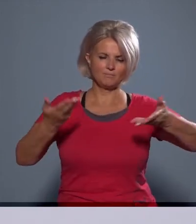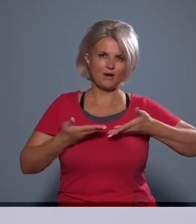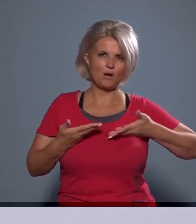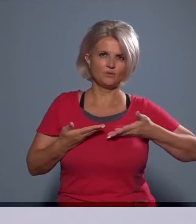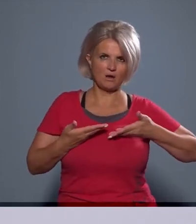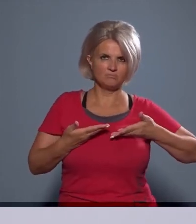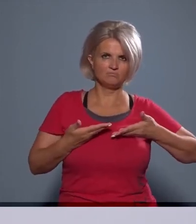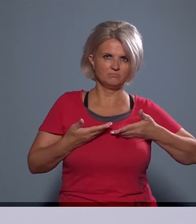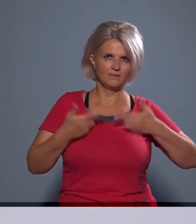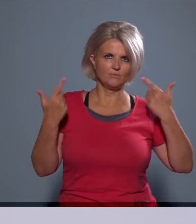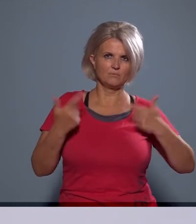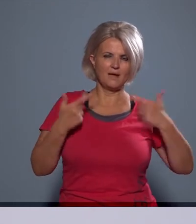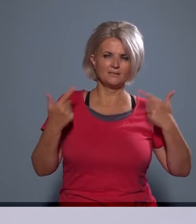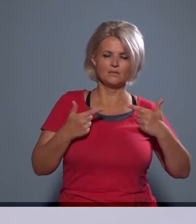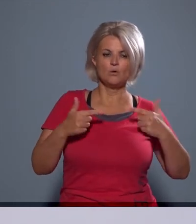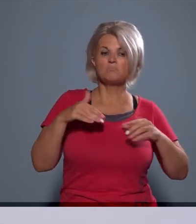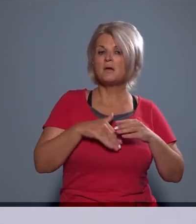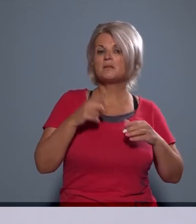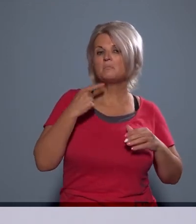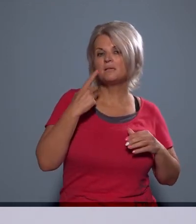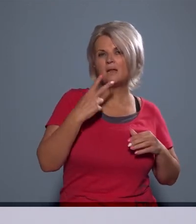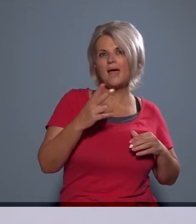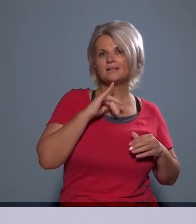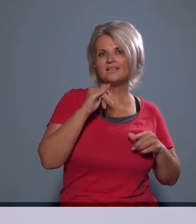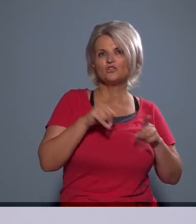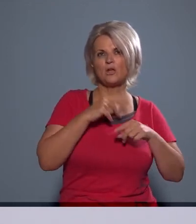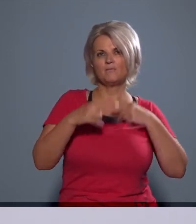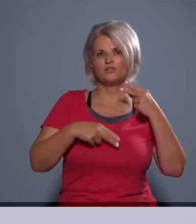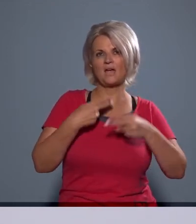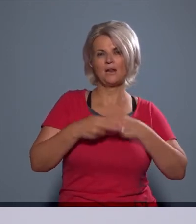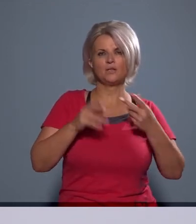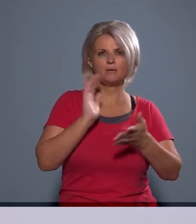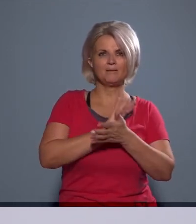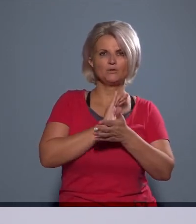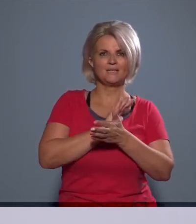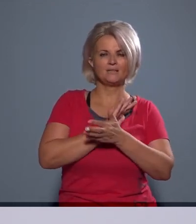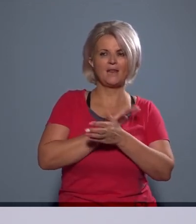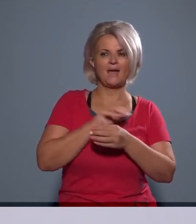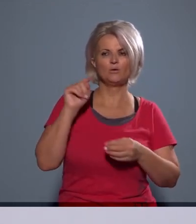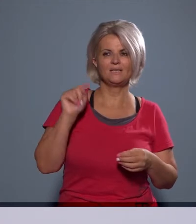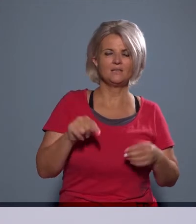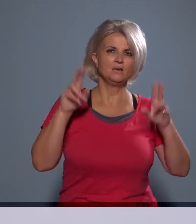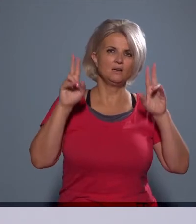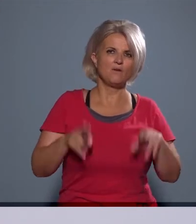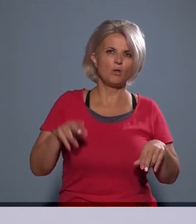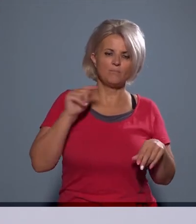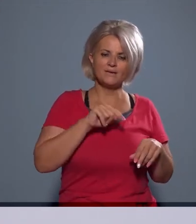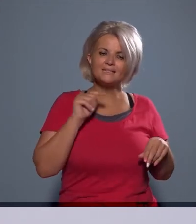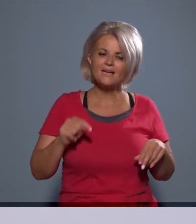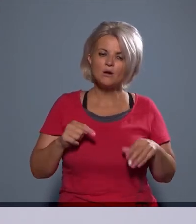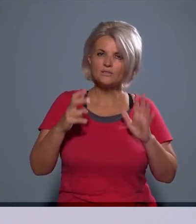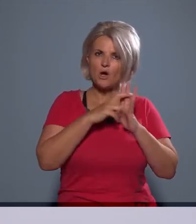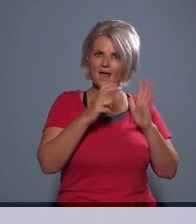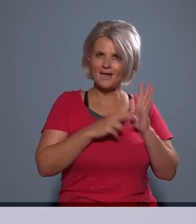hogy hát nincs olyan vizsgálat, ami azt bizonyítaná, hogy itt tényleg ezek az arányok